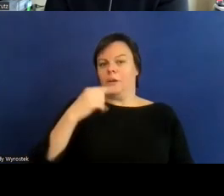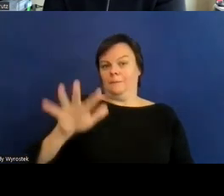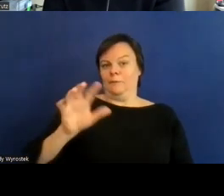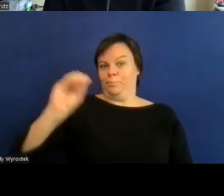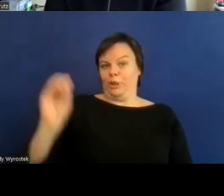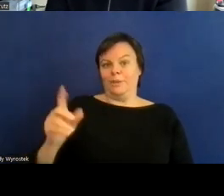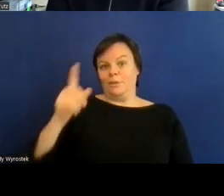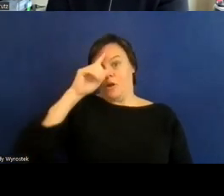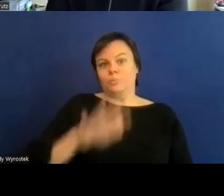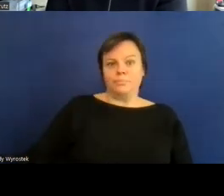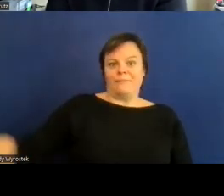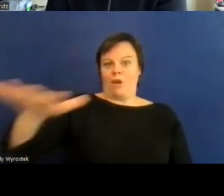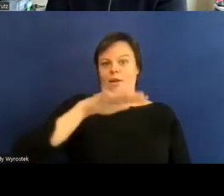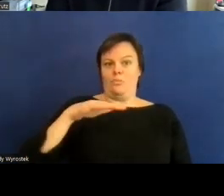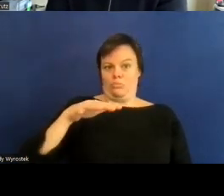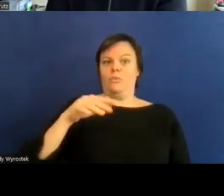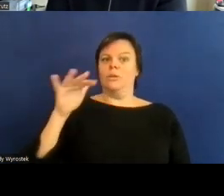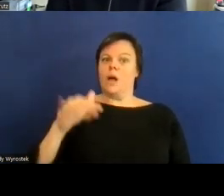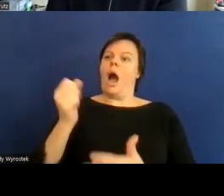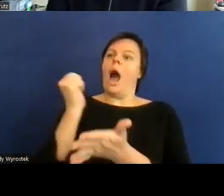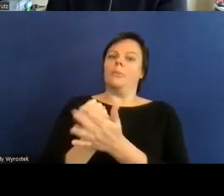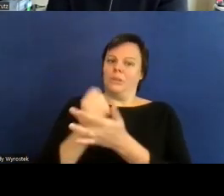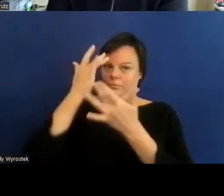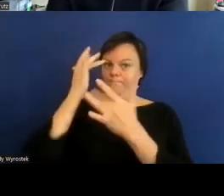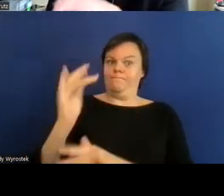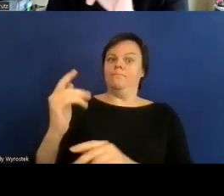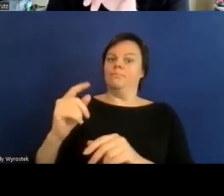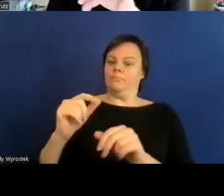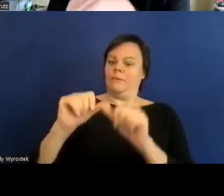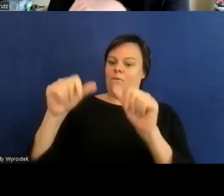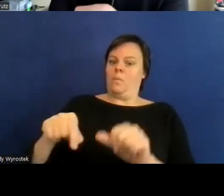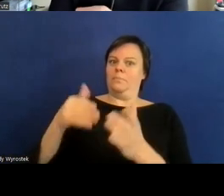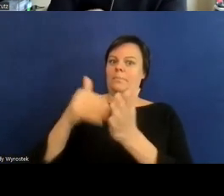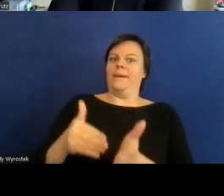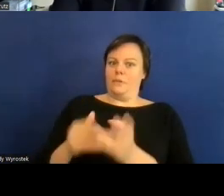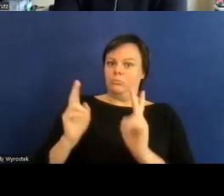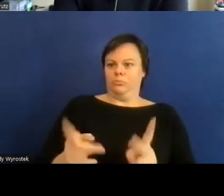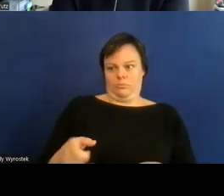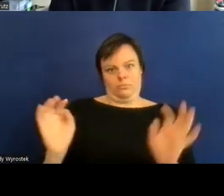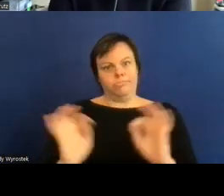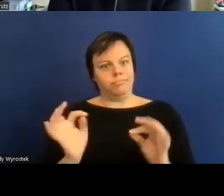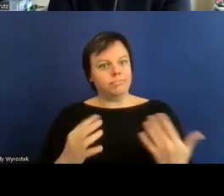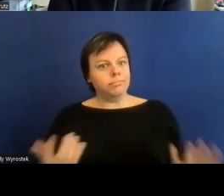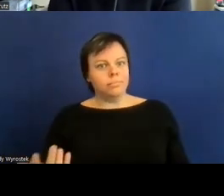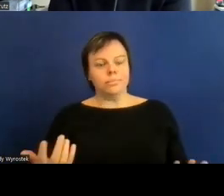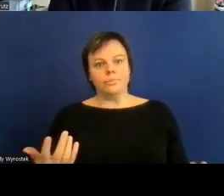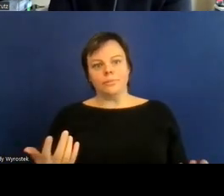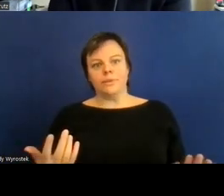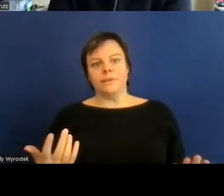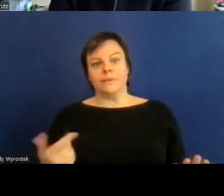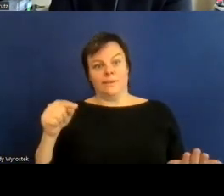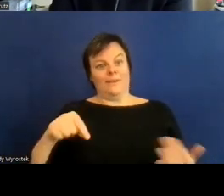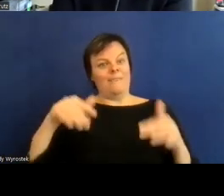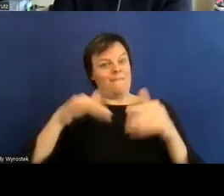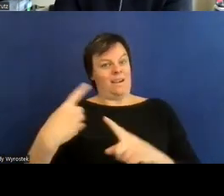eigentlich eben erschreckend dass wir dass diese fallzahlen extrem unterschiedlich verteilt sind